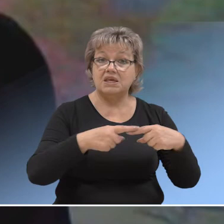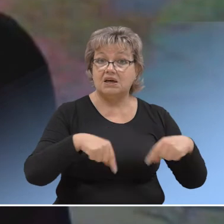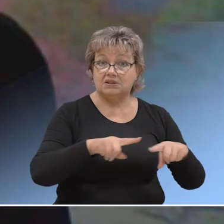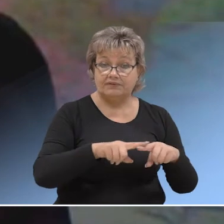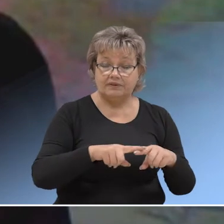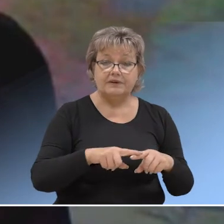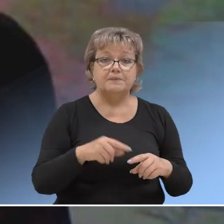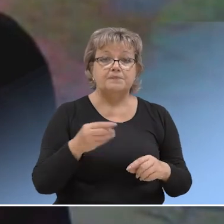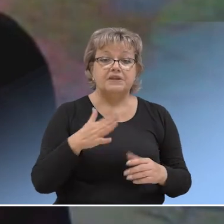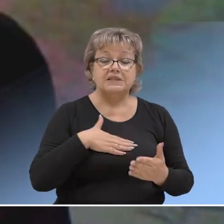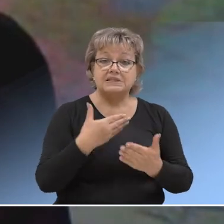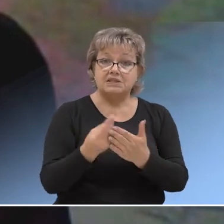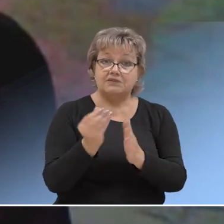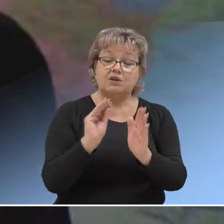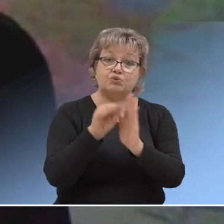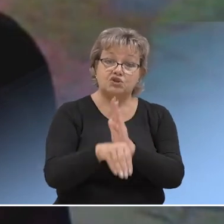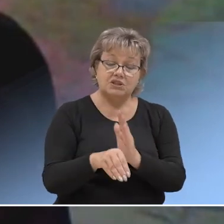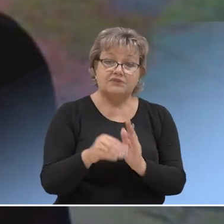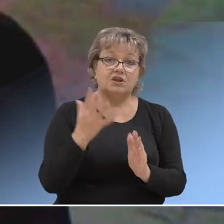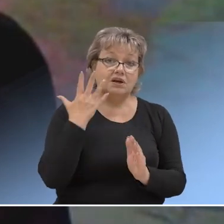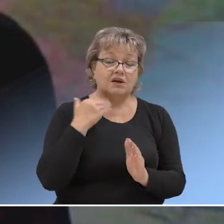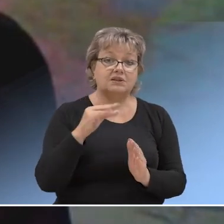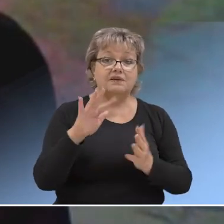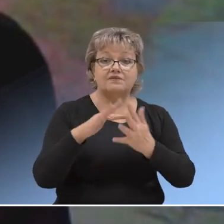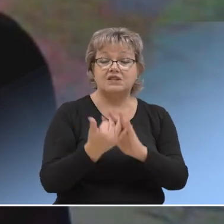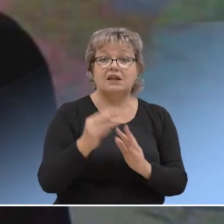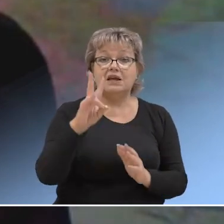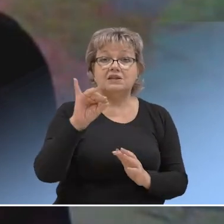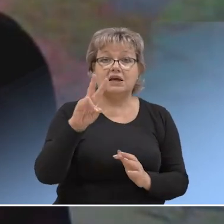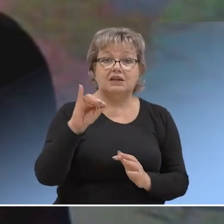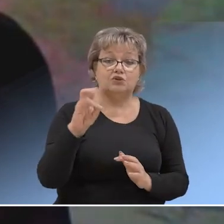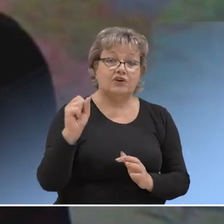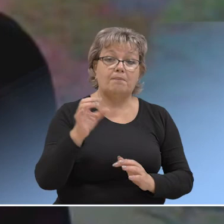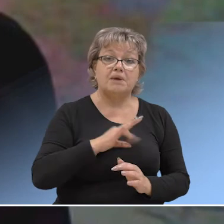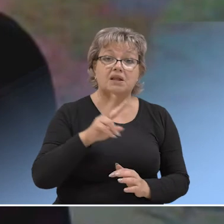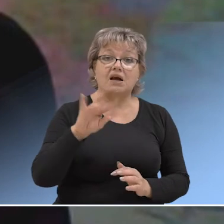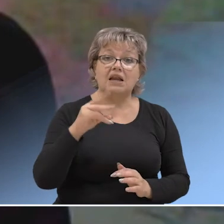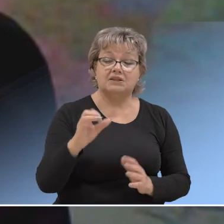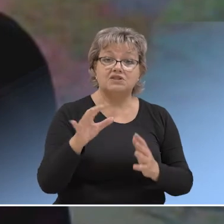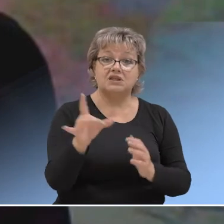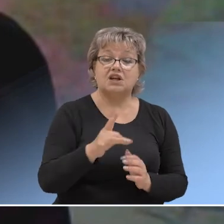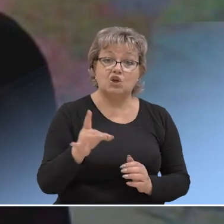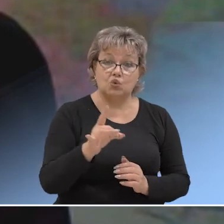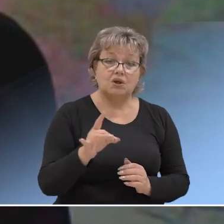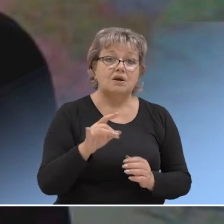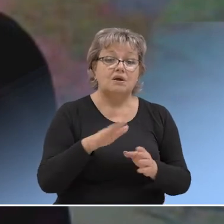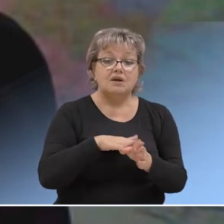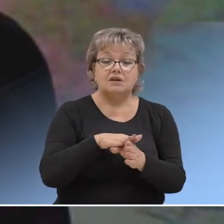«Инициативного бюджетирования», когда у нас в селе Литвиновка, это Белоколитвинский район, идет